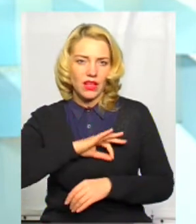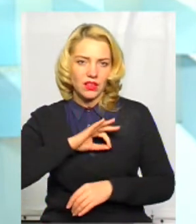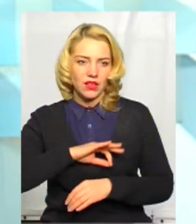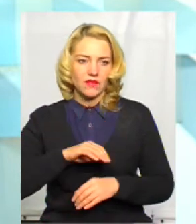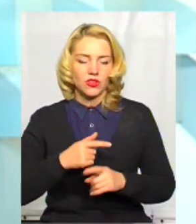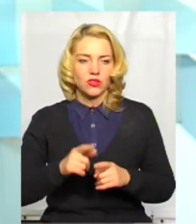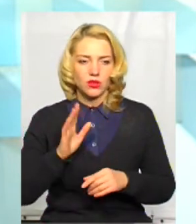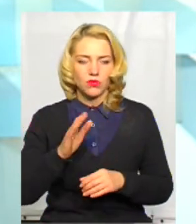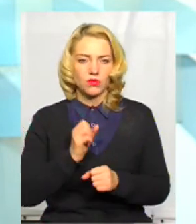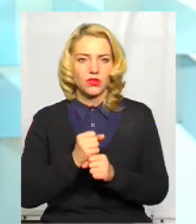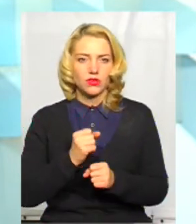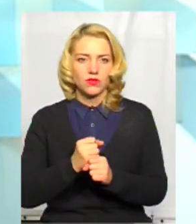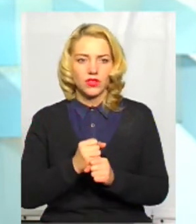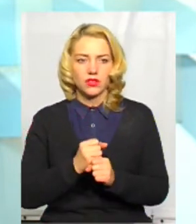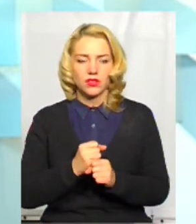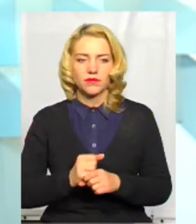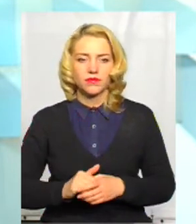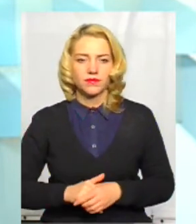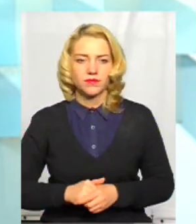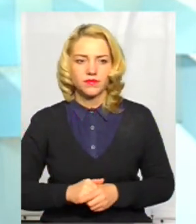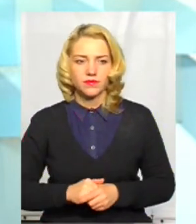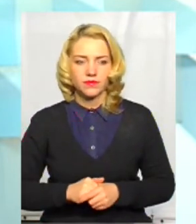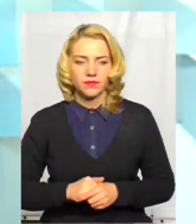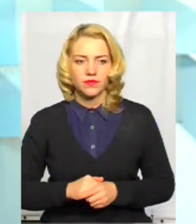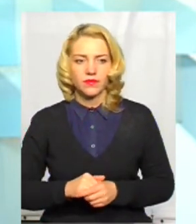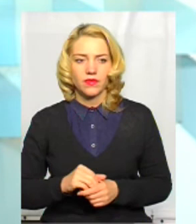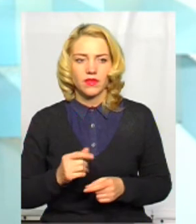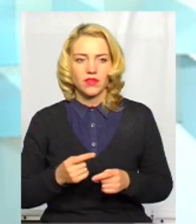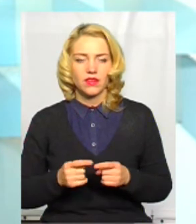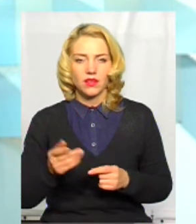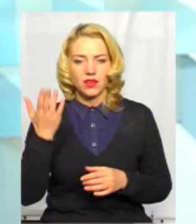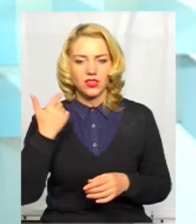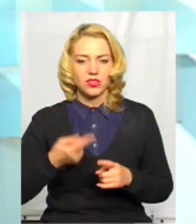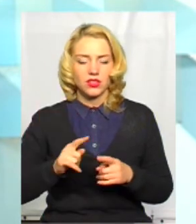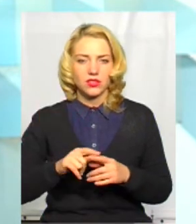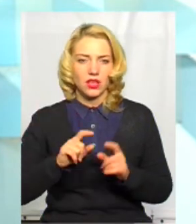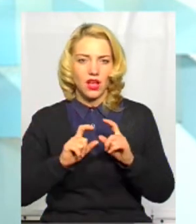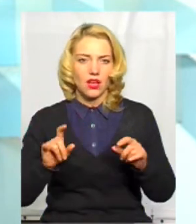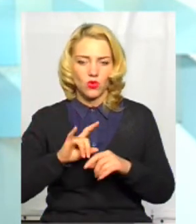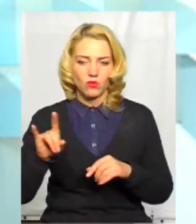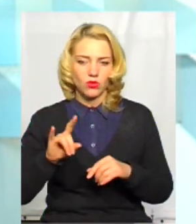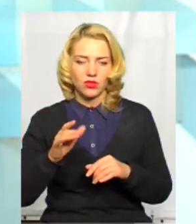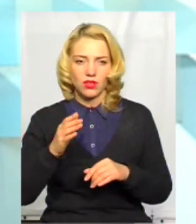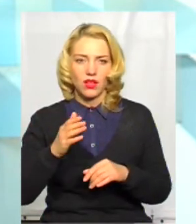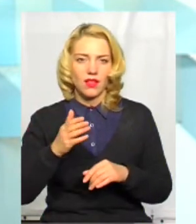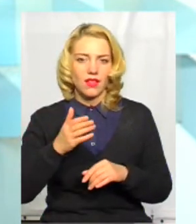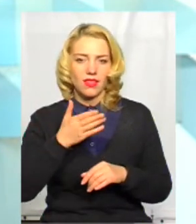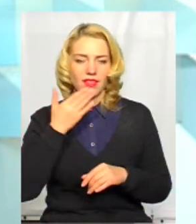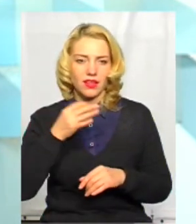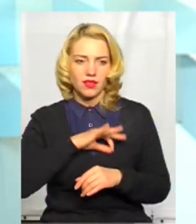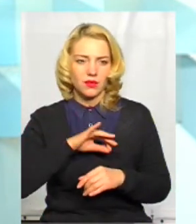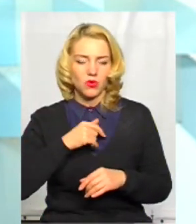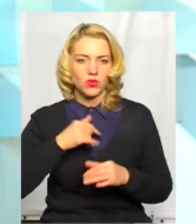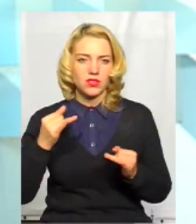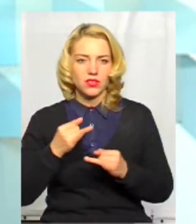досвід рівного, де аеропорт фактично вже не функціонує, тому що він був нерентабельний. Але в нас є цікавий хаб. З точки зору, ви